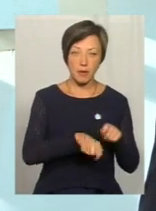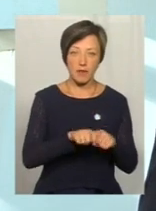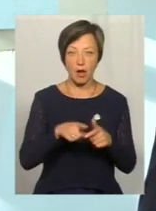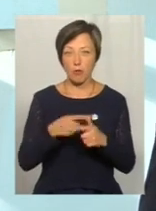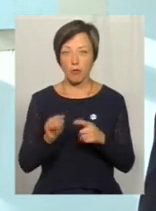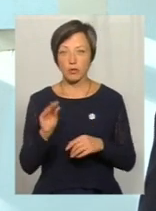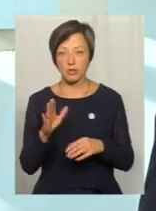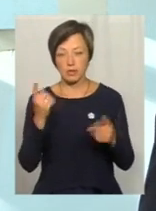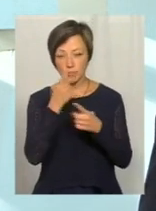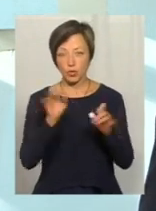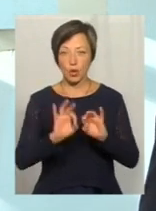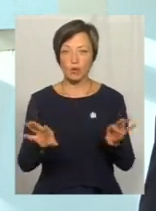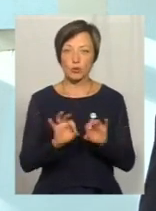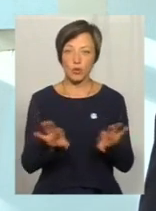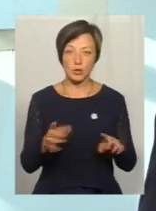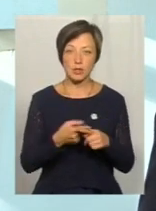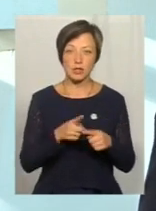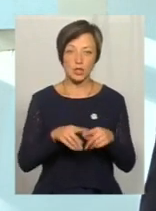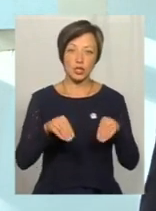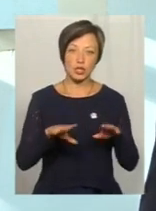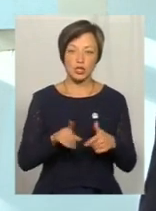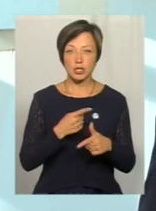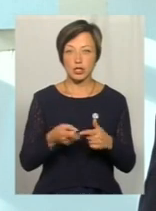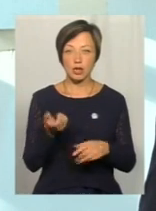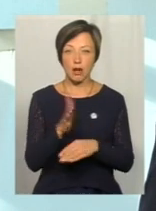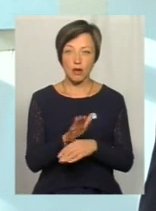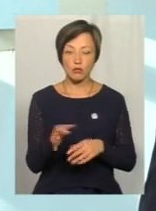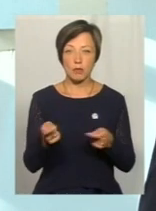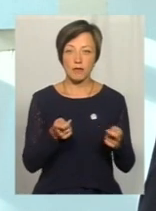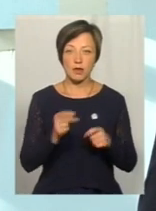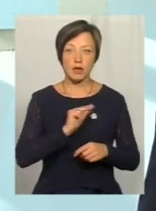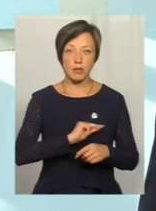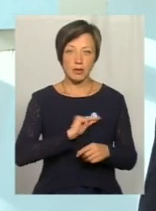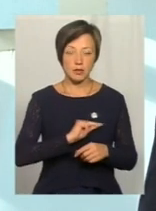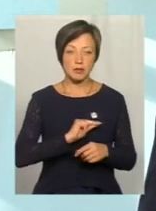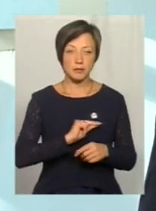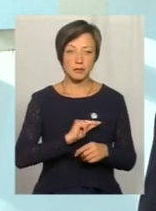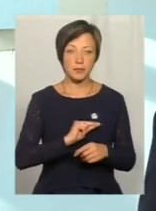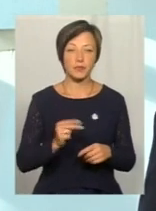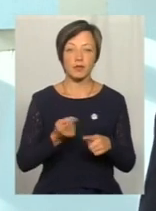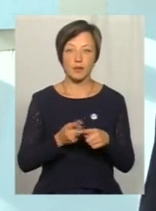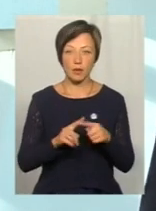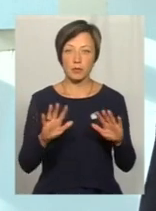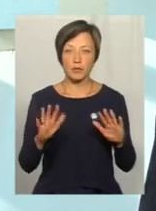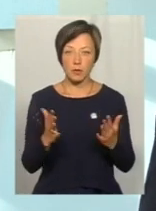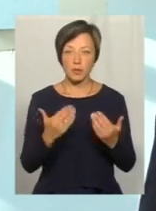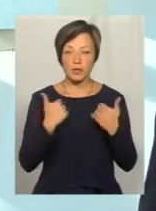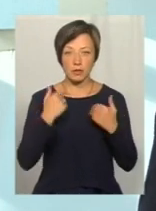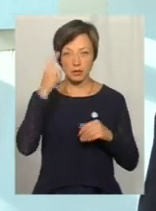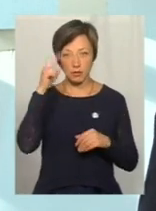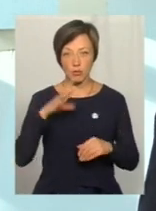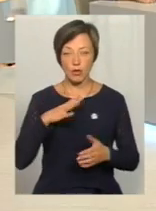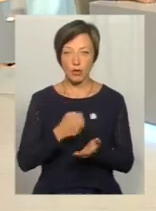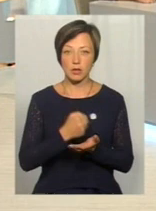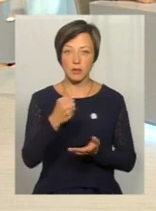інформаційно роз'яснена робота, це рішення чи наказ по управлінню праці. В даному випадку, наскільки мені відомо, було